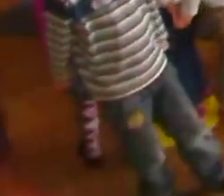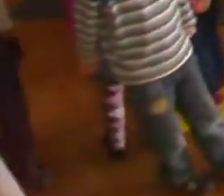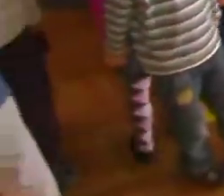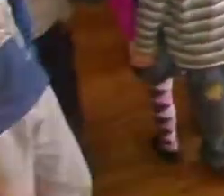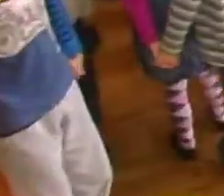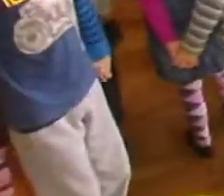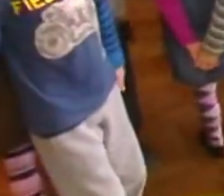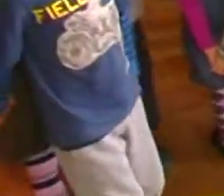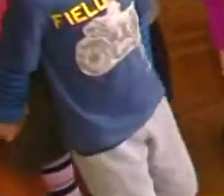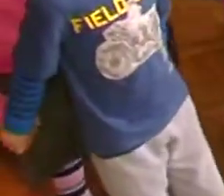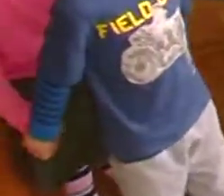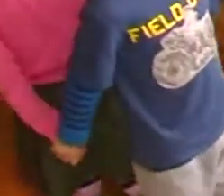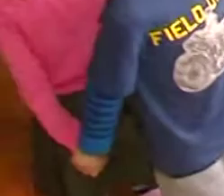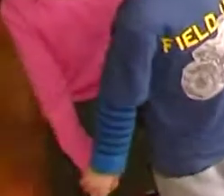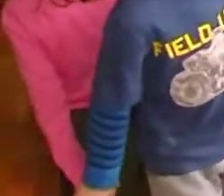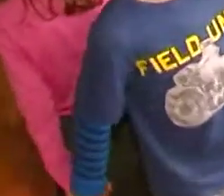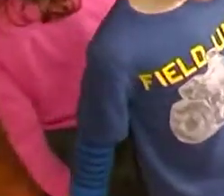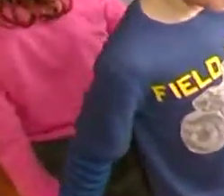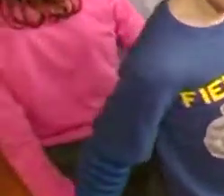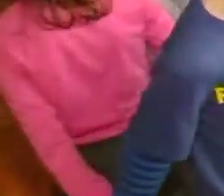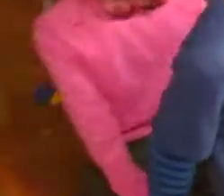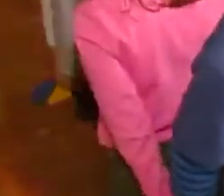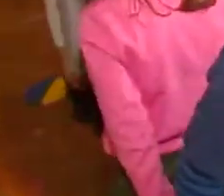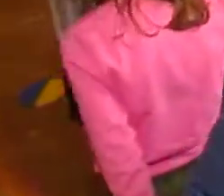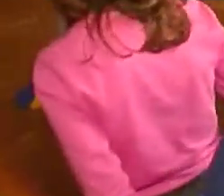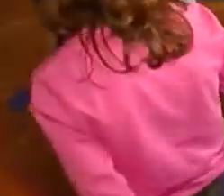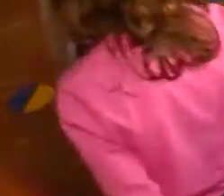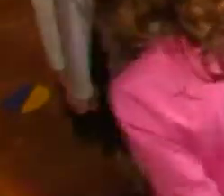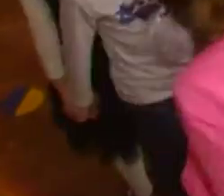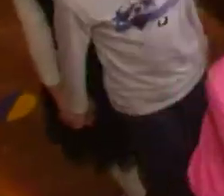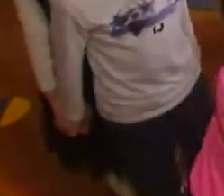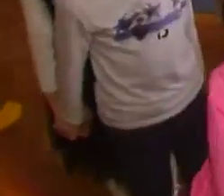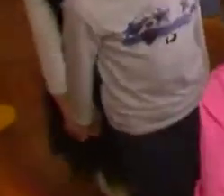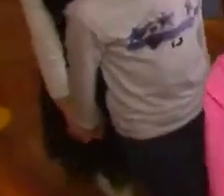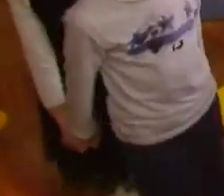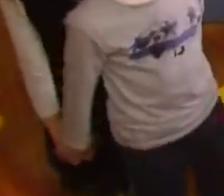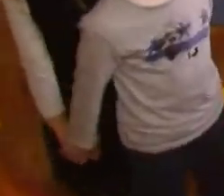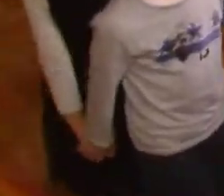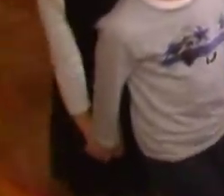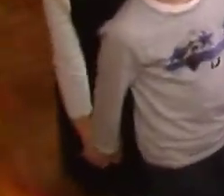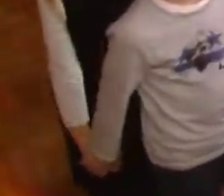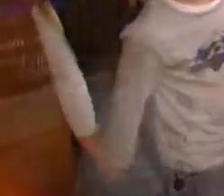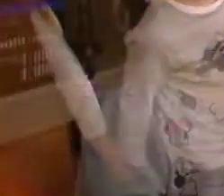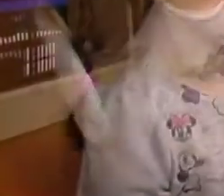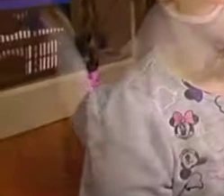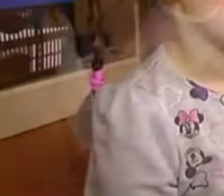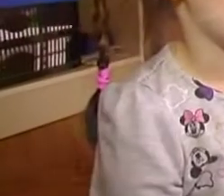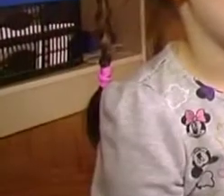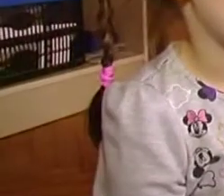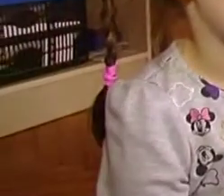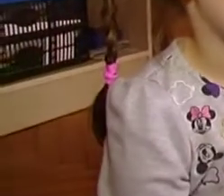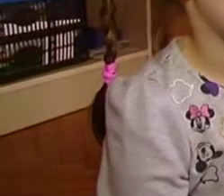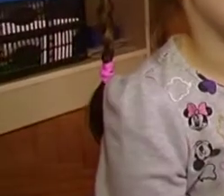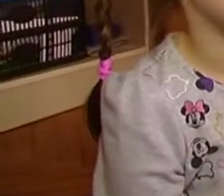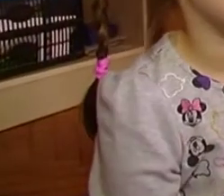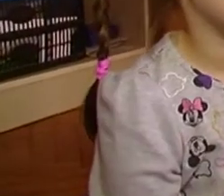svojoj okolini, ali i bližnjima. Kako izgleda jedan radni dan u vrtiću, provjerili smo iz prve ruke. Što ti najviše voliš raditi